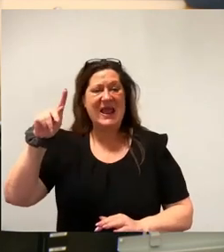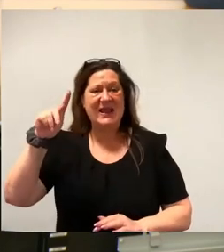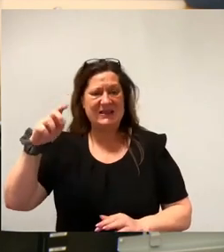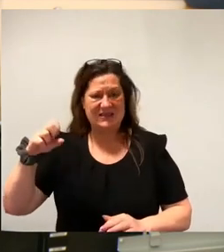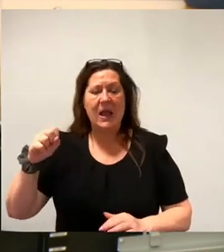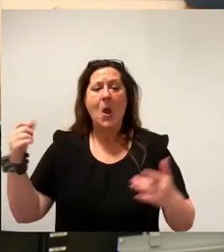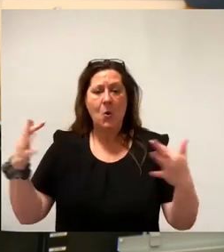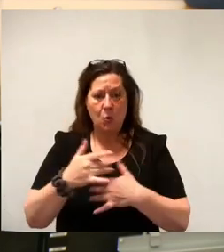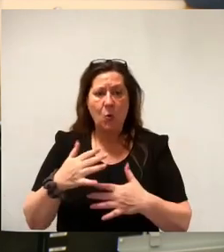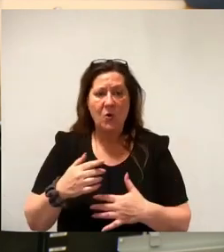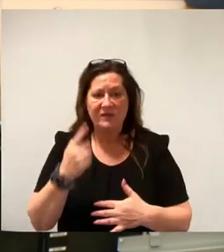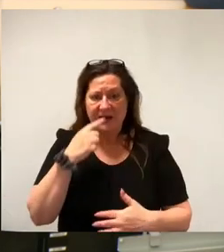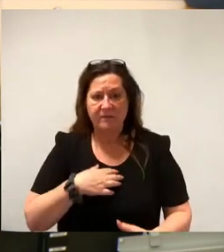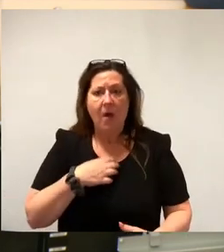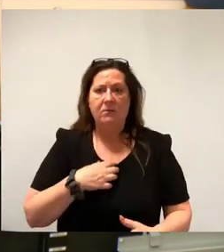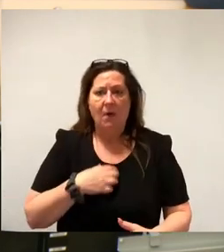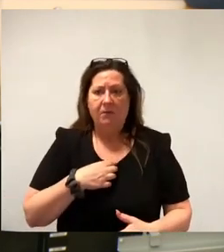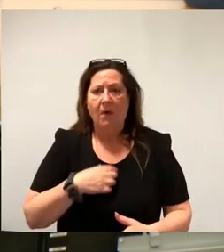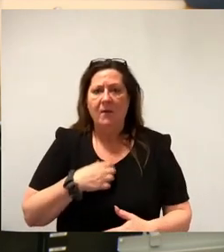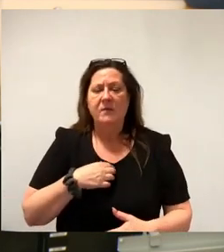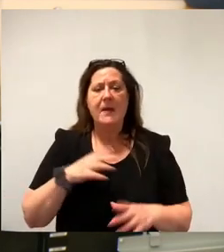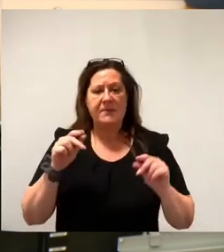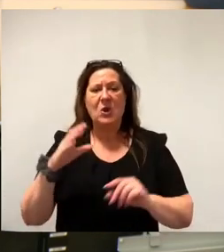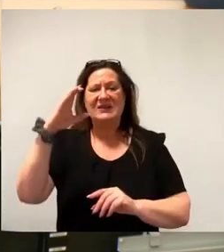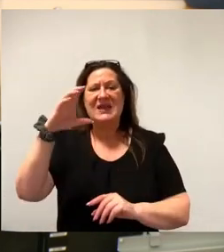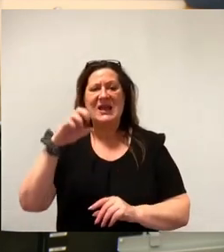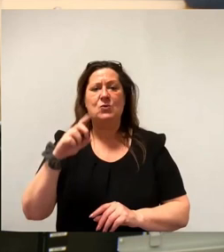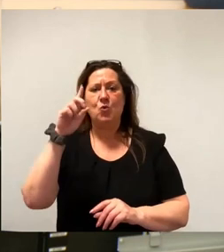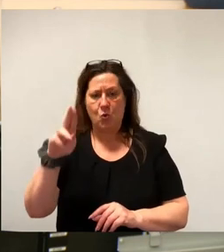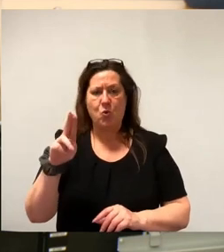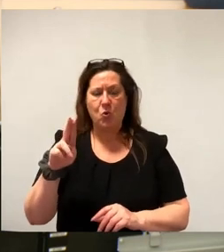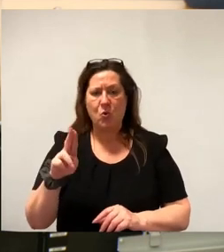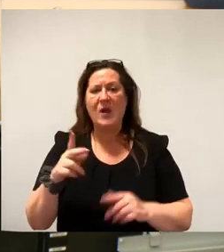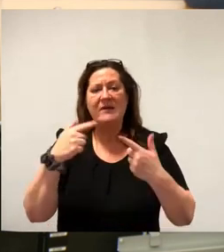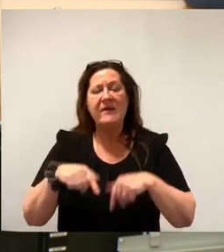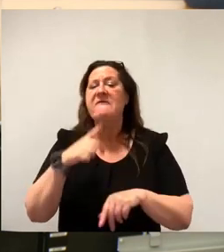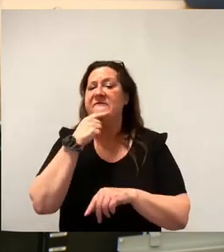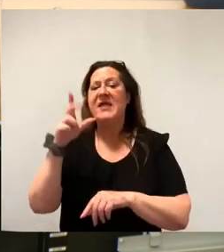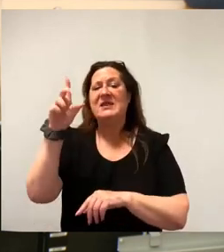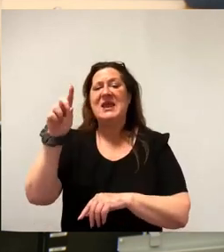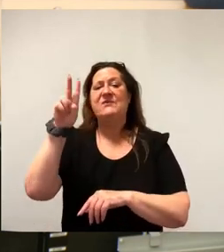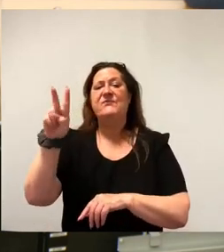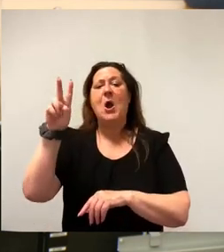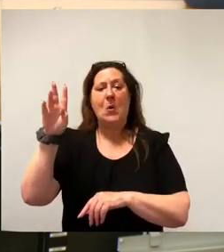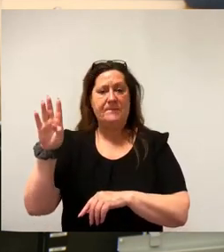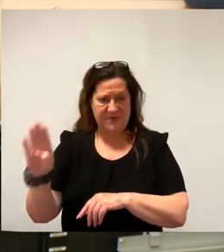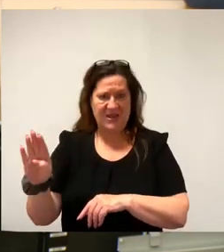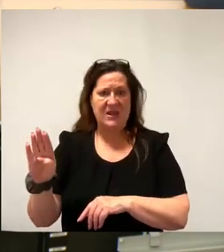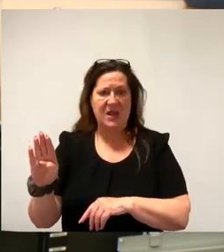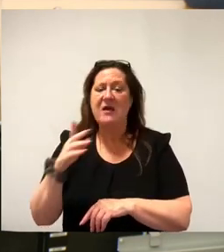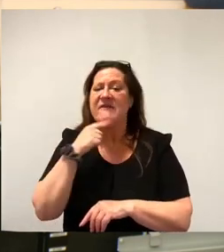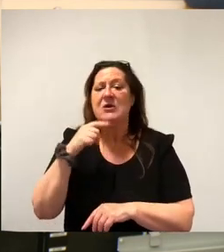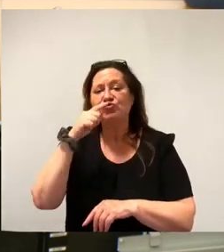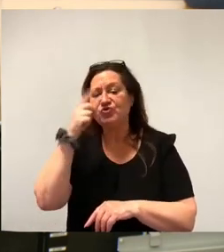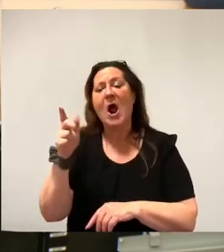Schnappatmung verfällt, die CDU-Fraktion steht ohne Wenn und Aber zu unserer DVB und ist stolz über das Erreichte. Wir